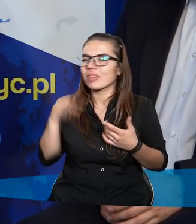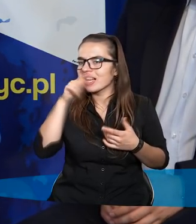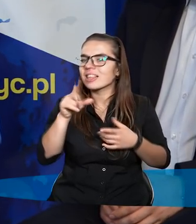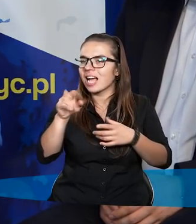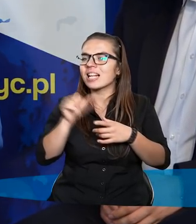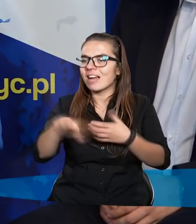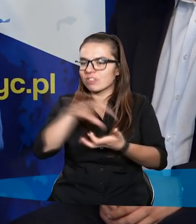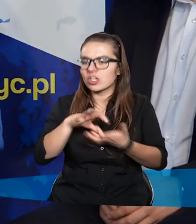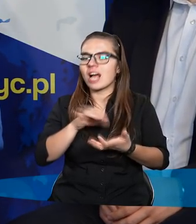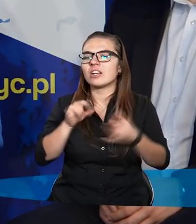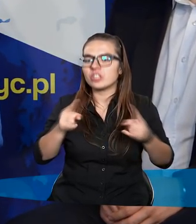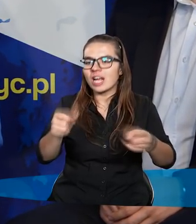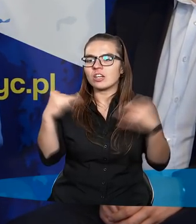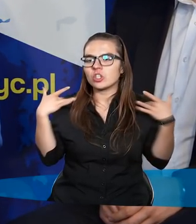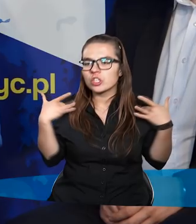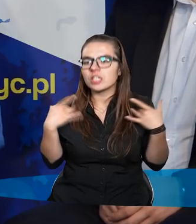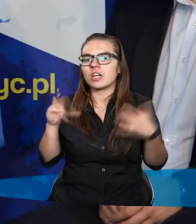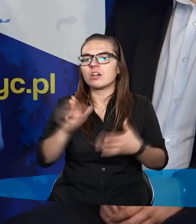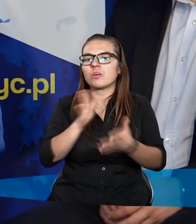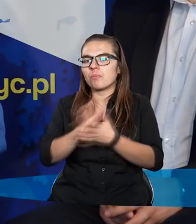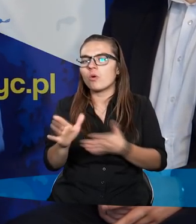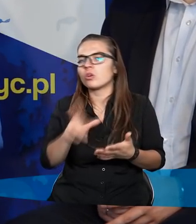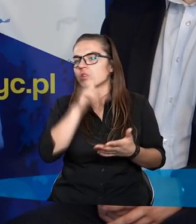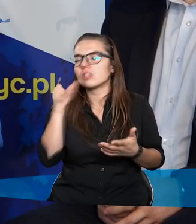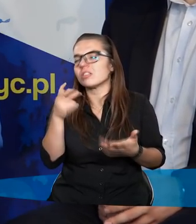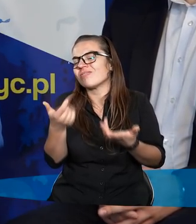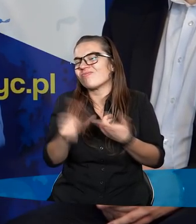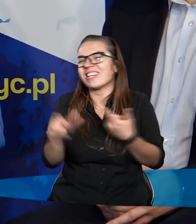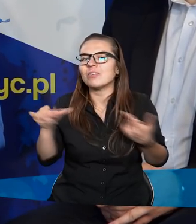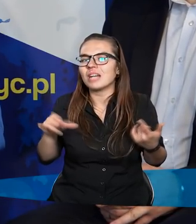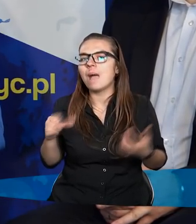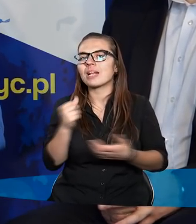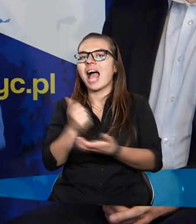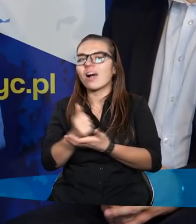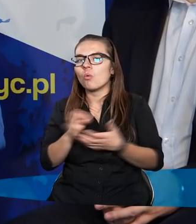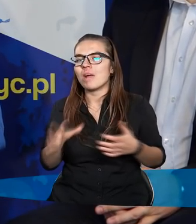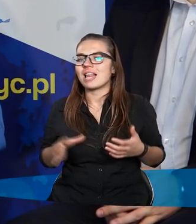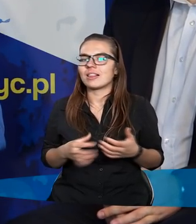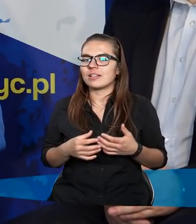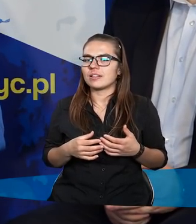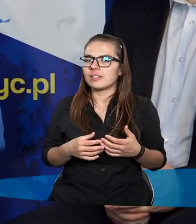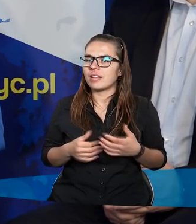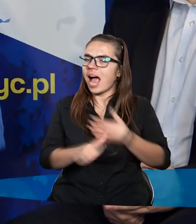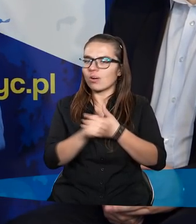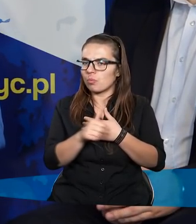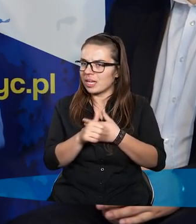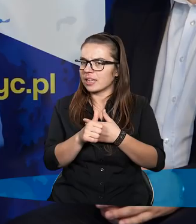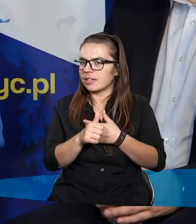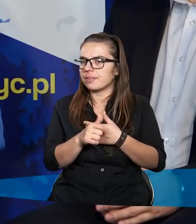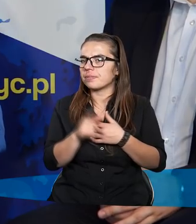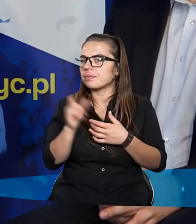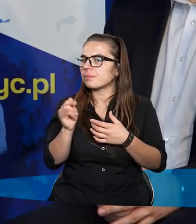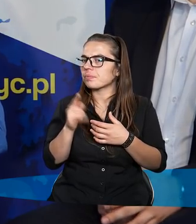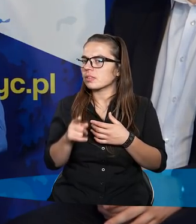ale faktycznie żyjemy w takich czasach, że cuda są kiepskim argumentem. Tak naprawdę cuda